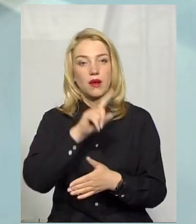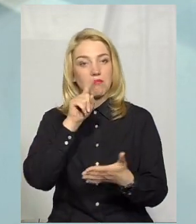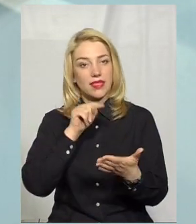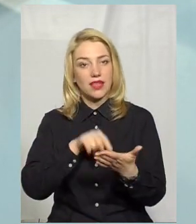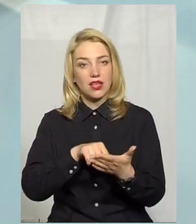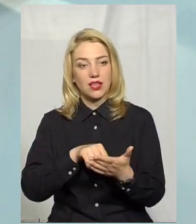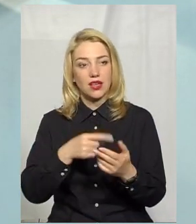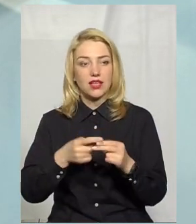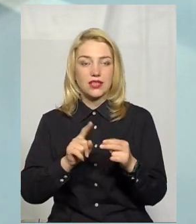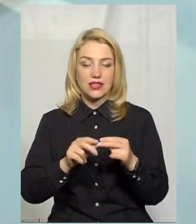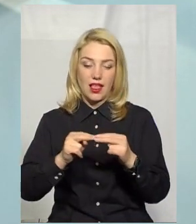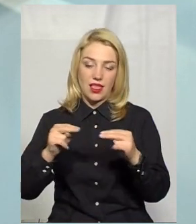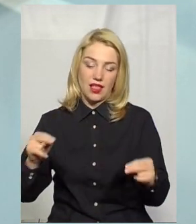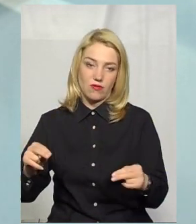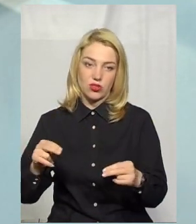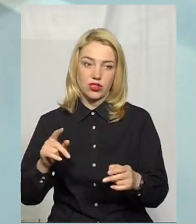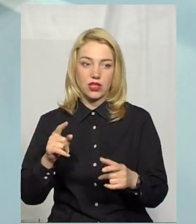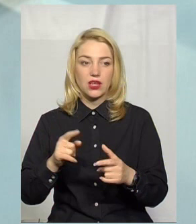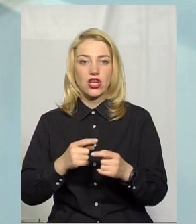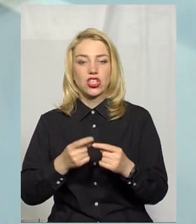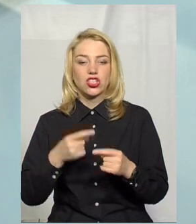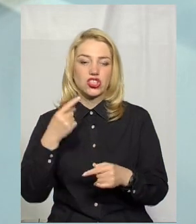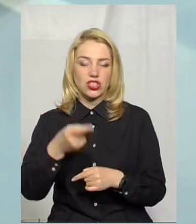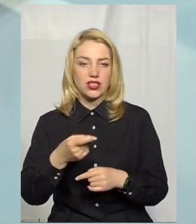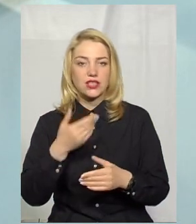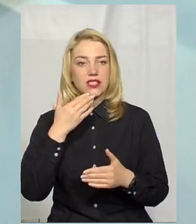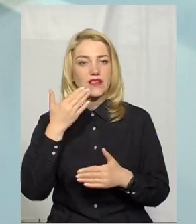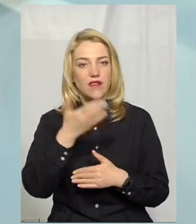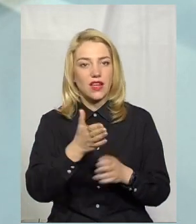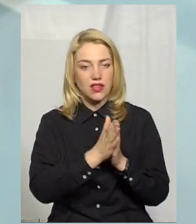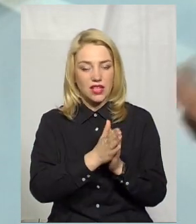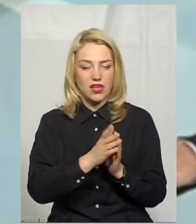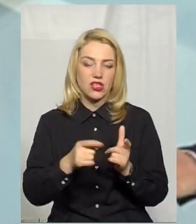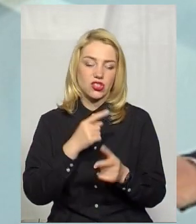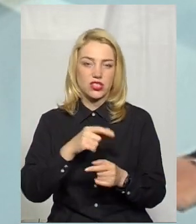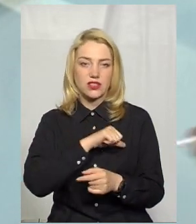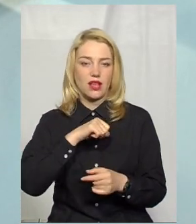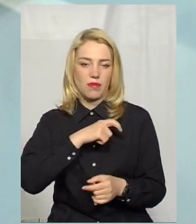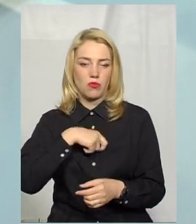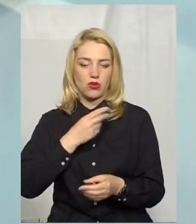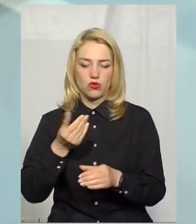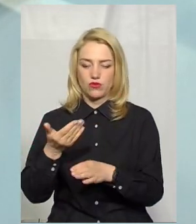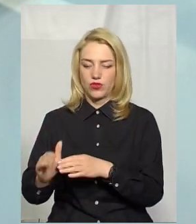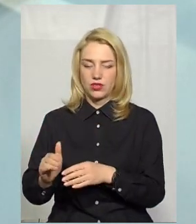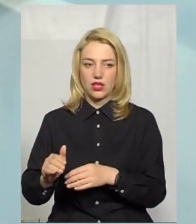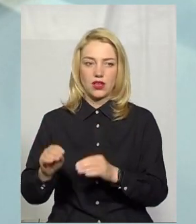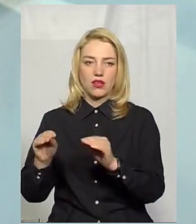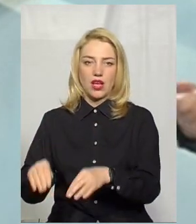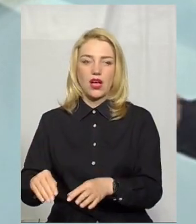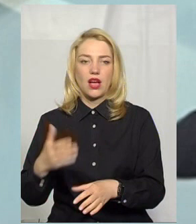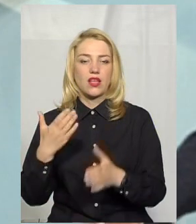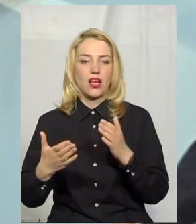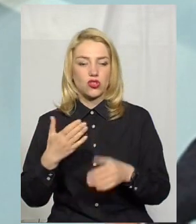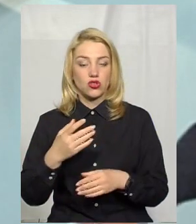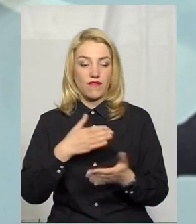встановлені через звернення депутатське, чи це просто депутат дав там умовних кілька тисяч гривень, щоб встановили лавочки. Якщо варіант перший, то він молодець,